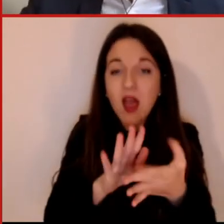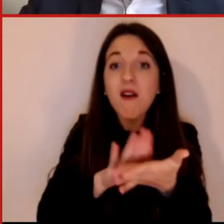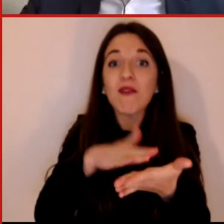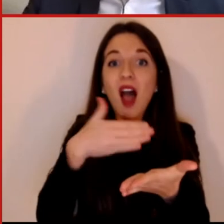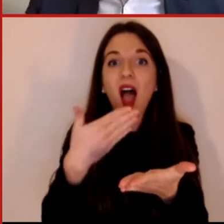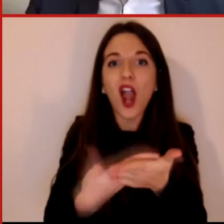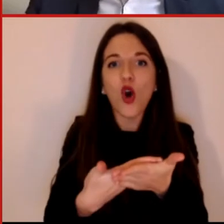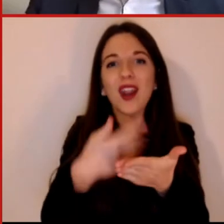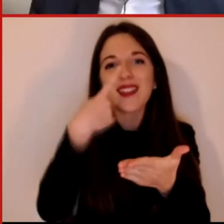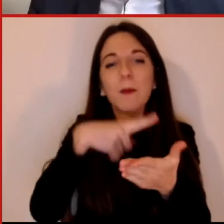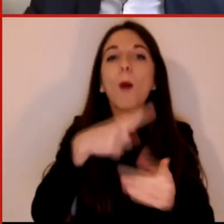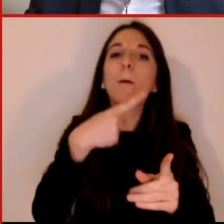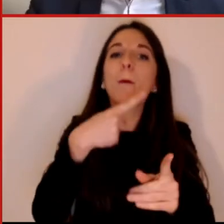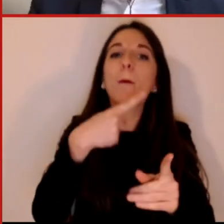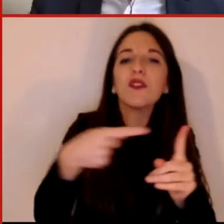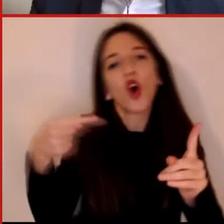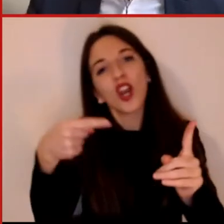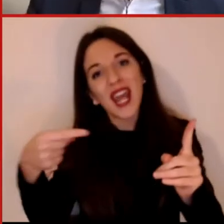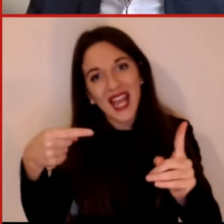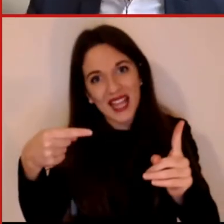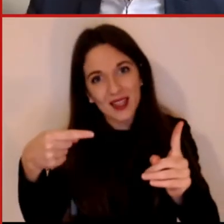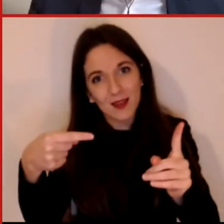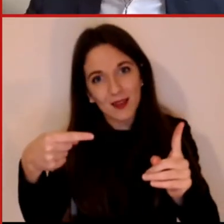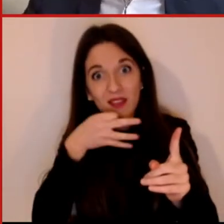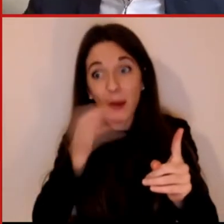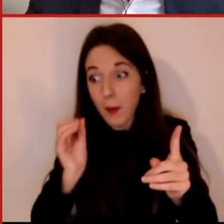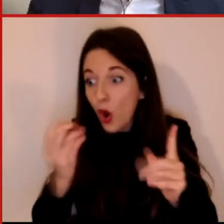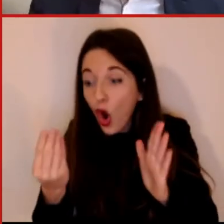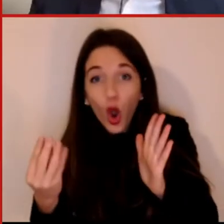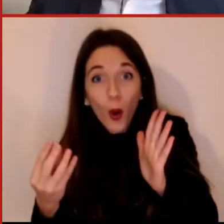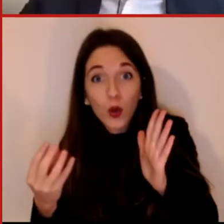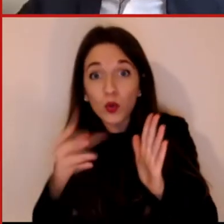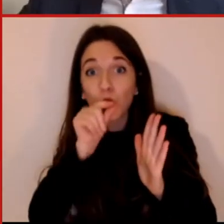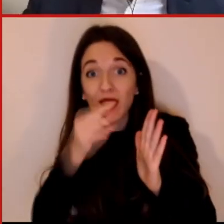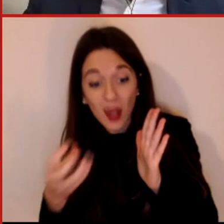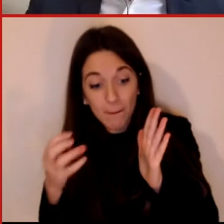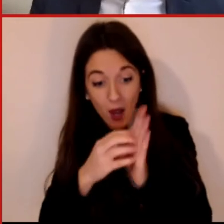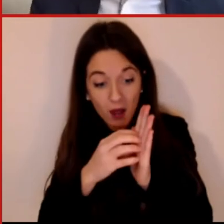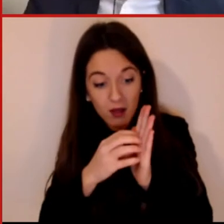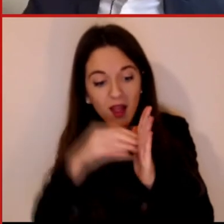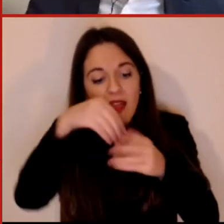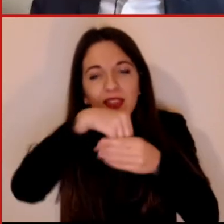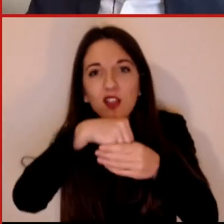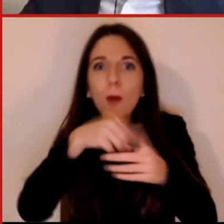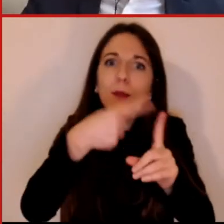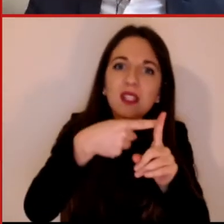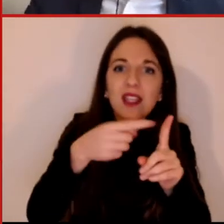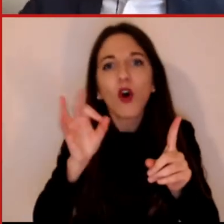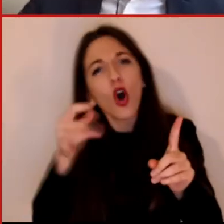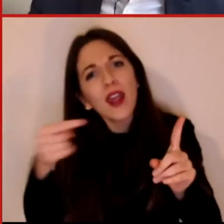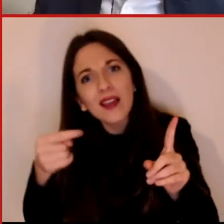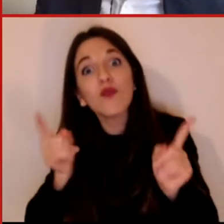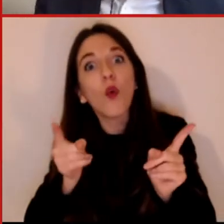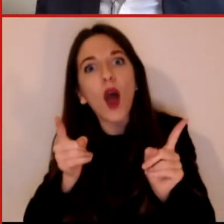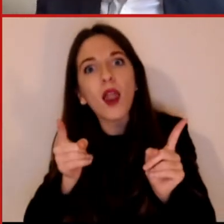positività o negatività che è fatto attraverso anche lì un sistema rigoroso che è stato sviluppato da psicologi in cui ad ogni